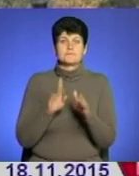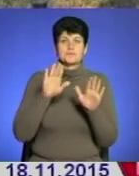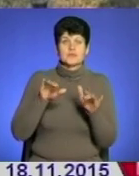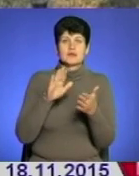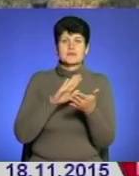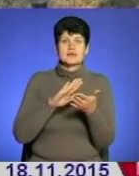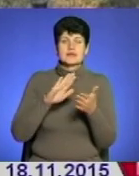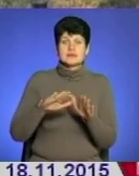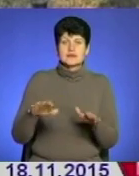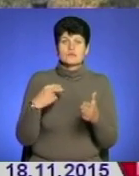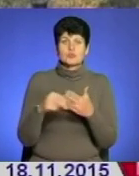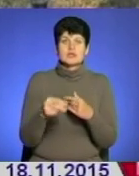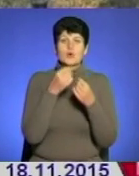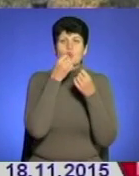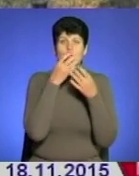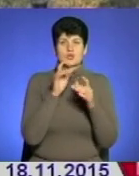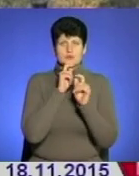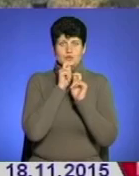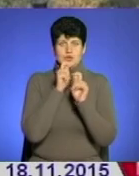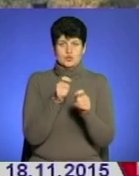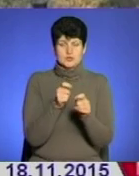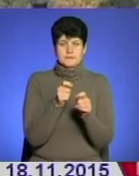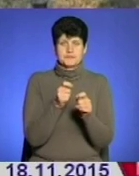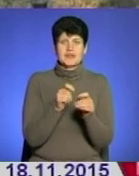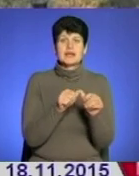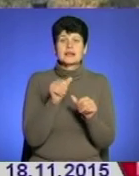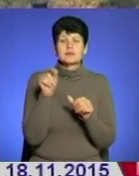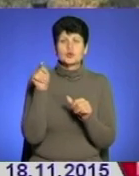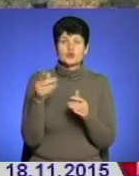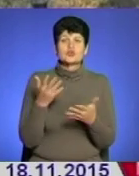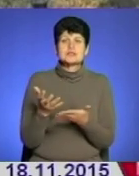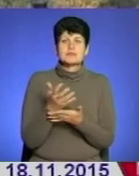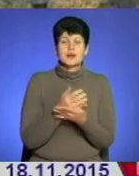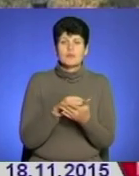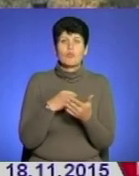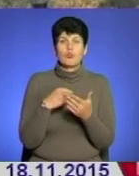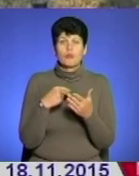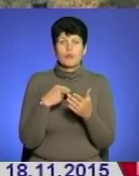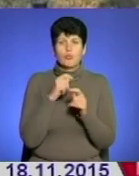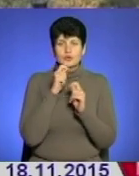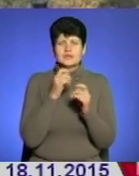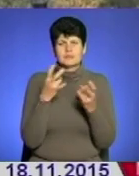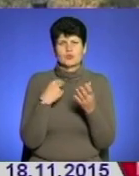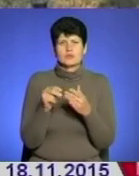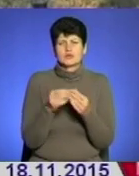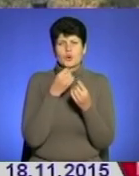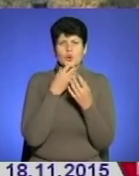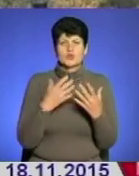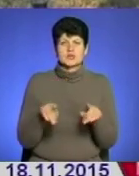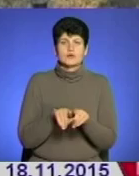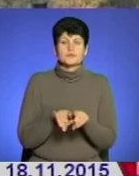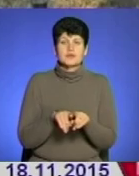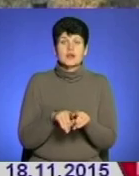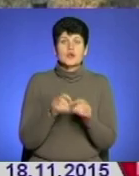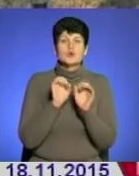хороші подарунки. Крім того, їх ще і збираємо подарунки, але і купити також треба щось хороше. Розкажіть